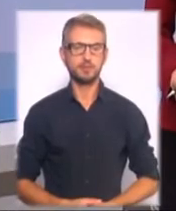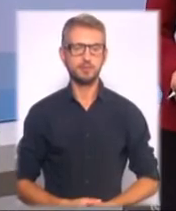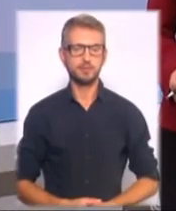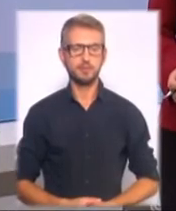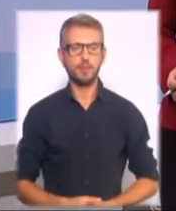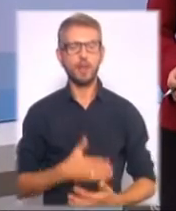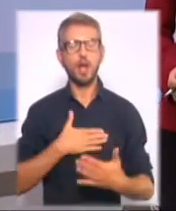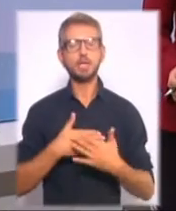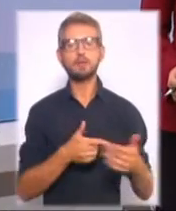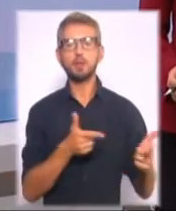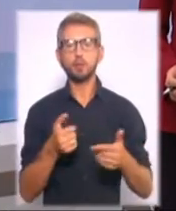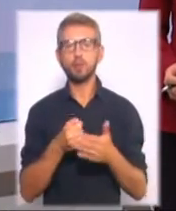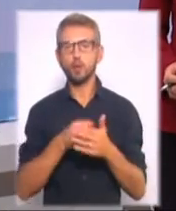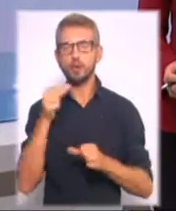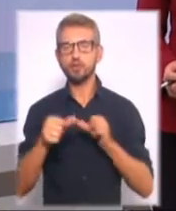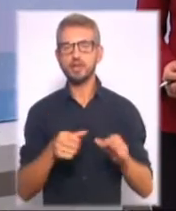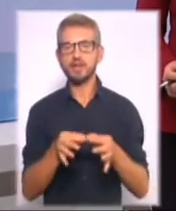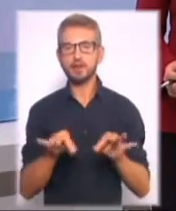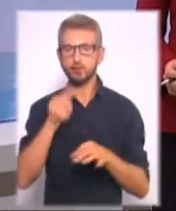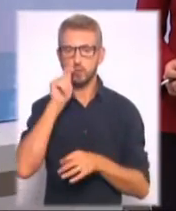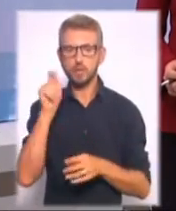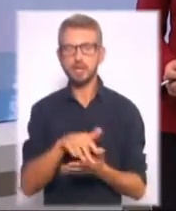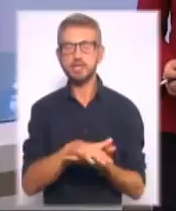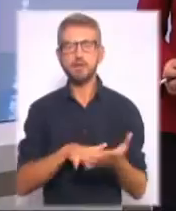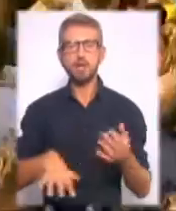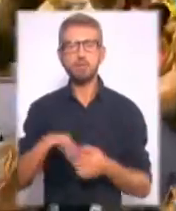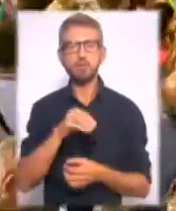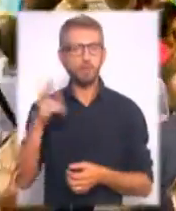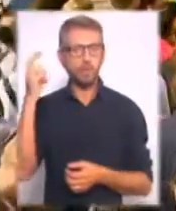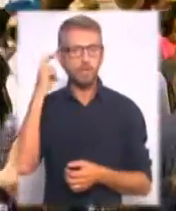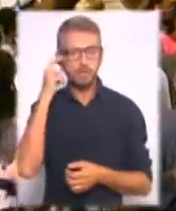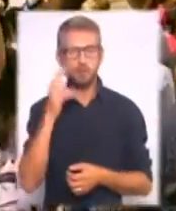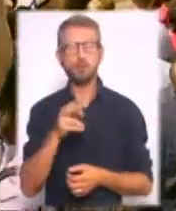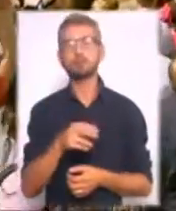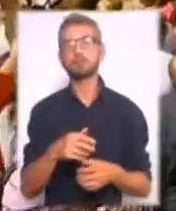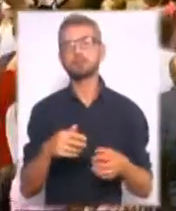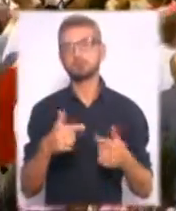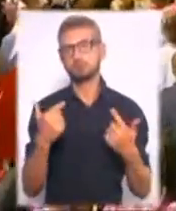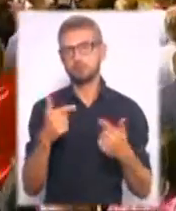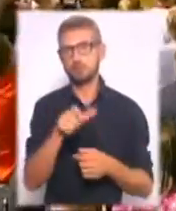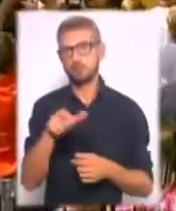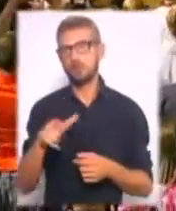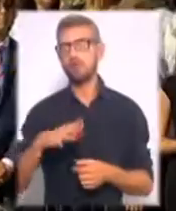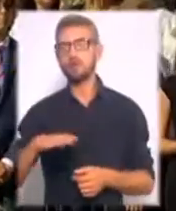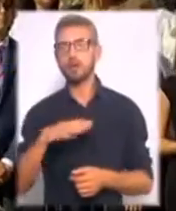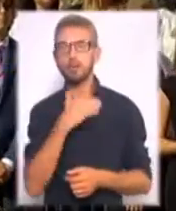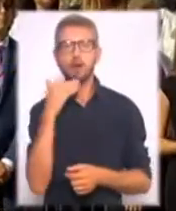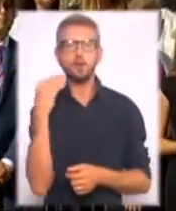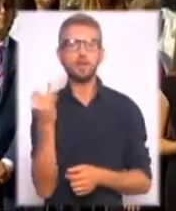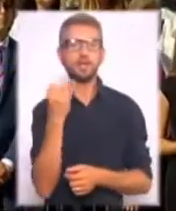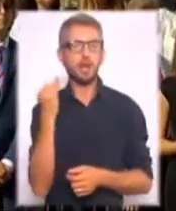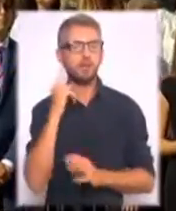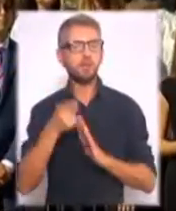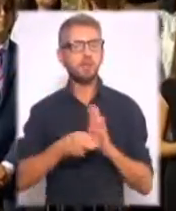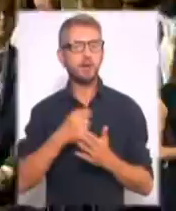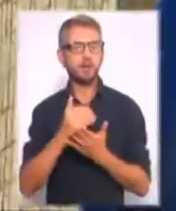Активна підготовка до річниці незалежності України триває по усій столиці. На киян та гостей міста чекає чимало цікавих і пізнавальних програм,